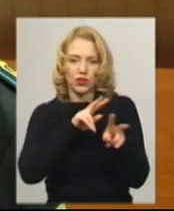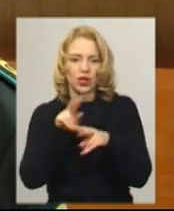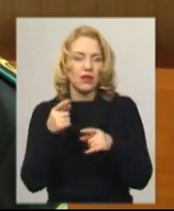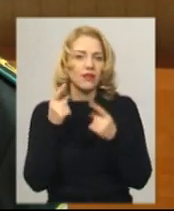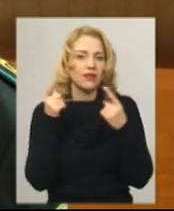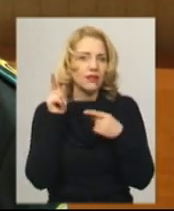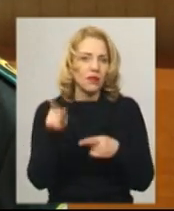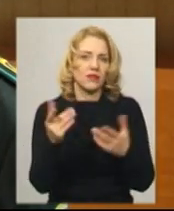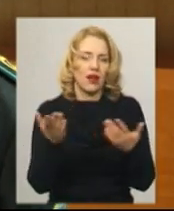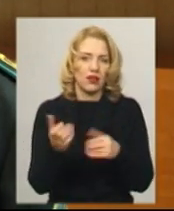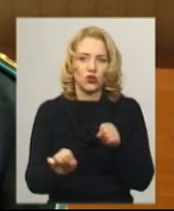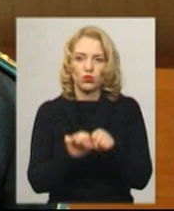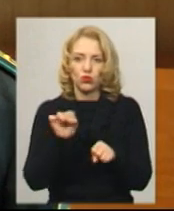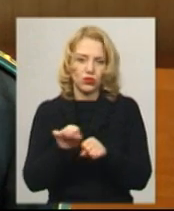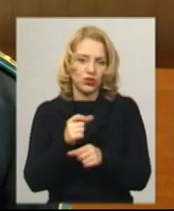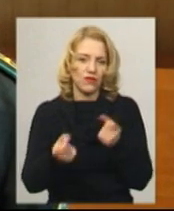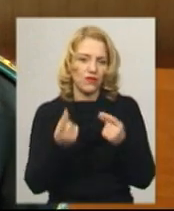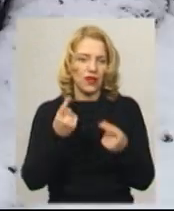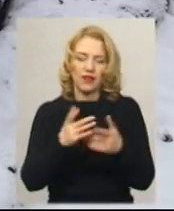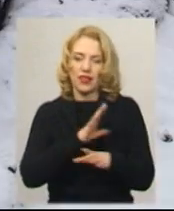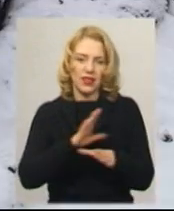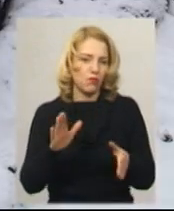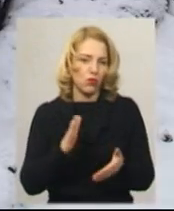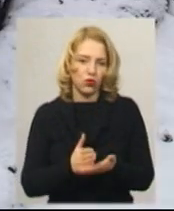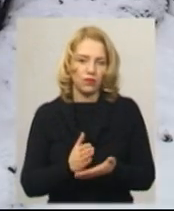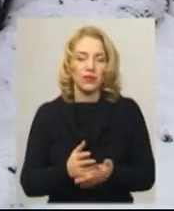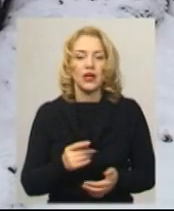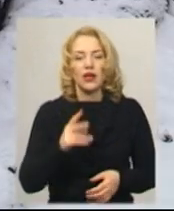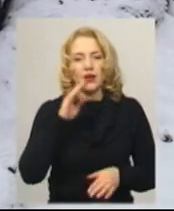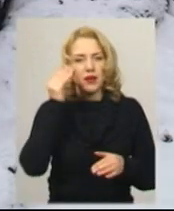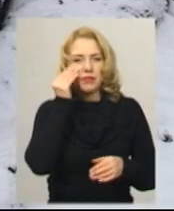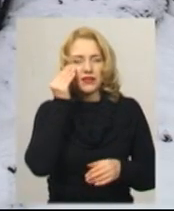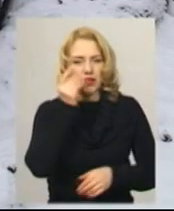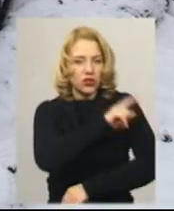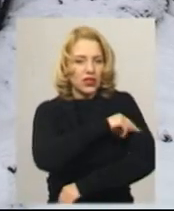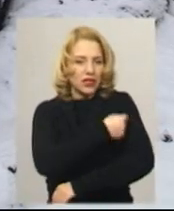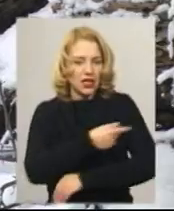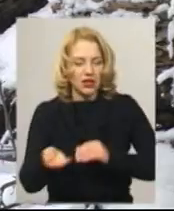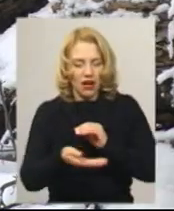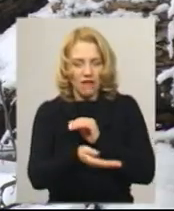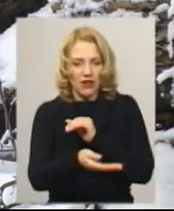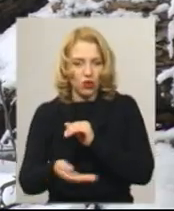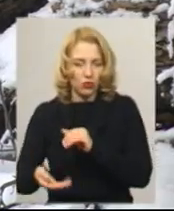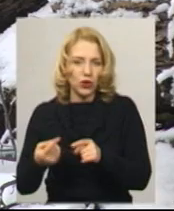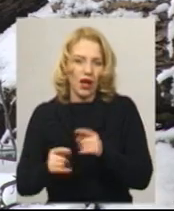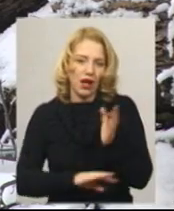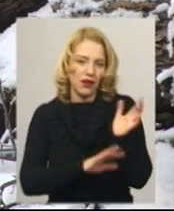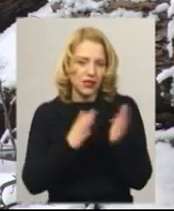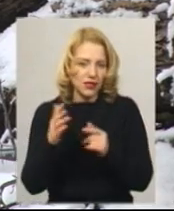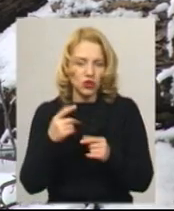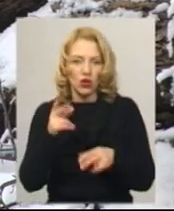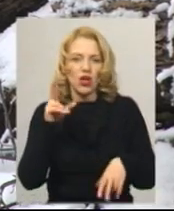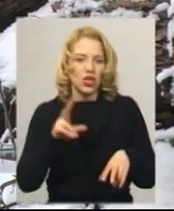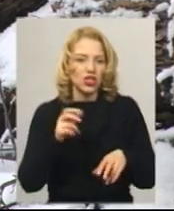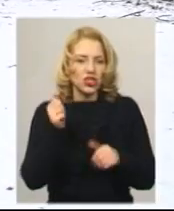якихось виявлено не було по цій рубці. Під виглядом санітарної виробки лісу часто знищують великі плантації зелених насаджень,